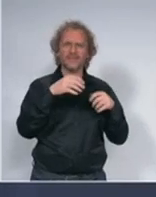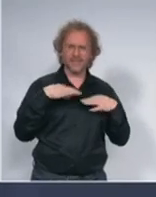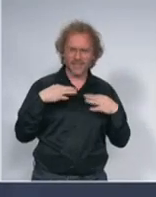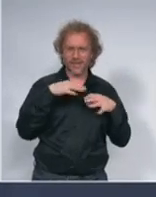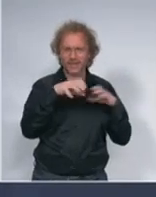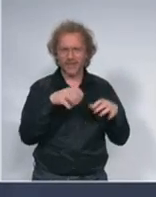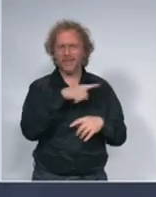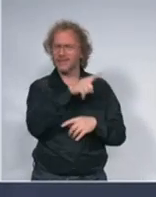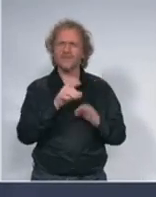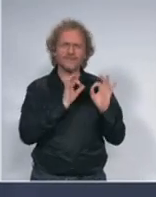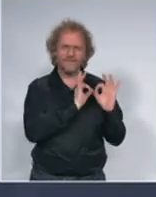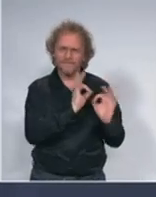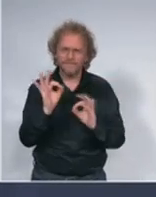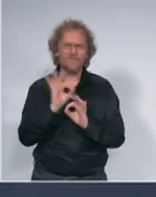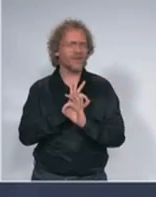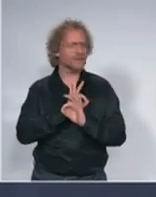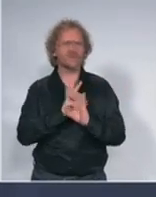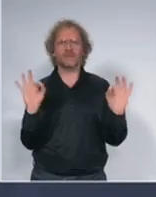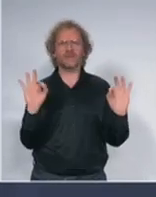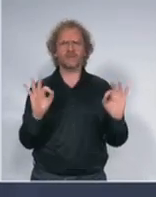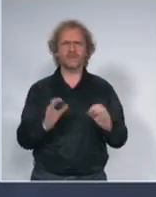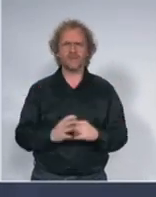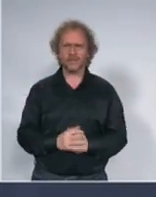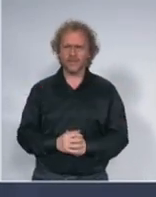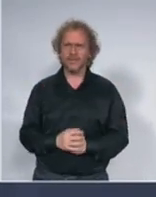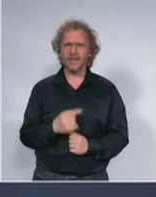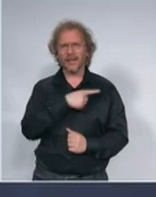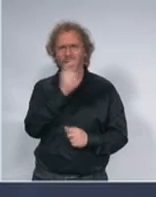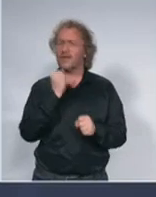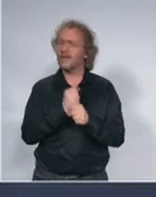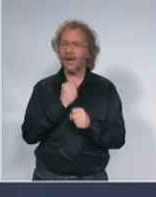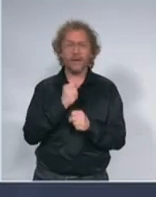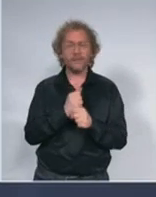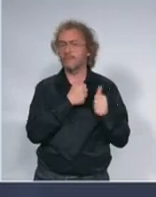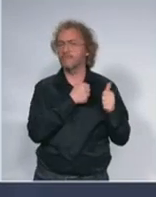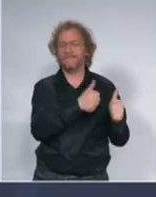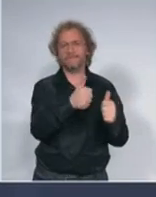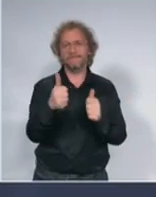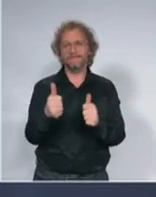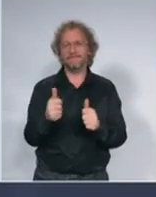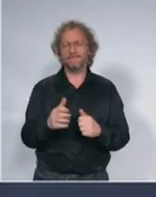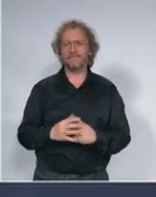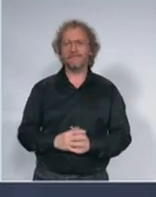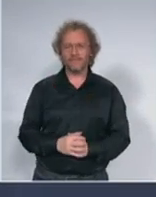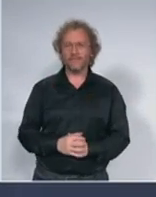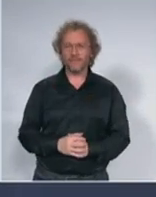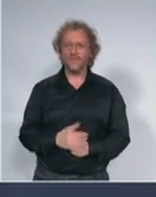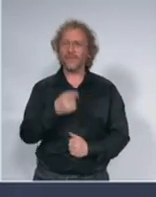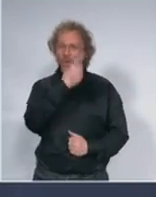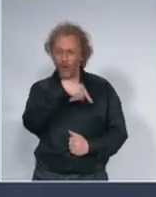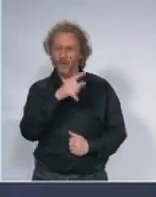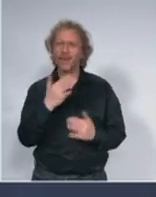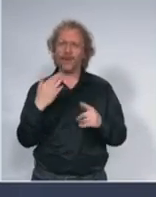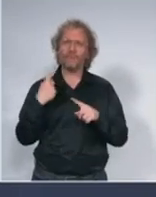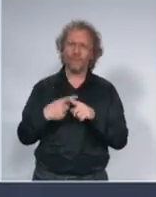fantastični to rade besprekorno tako da oni se čuju nekoliko puta dnevno